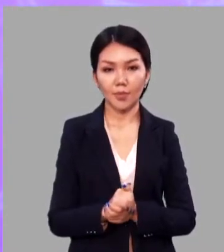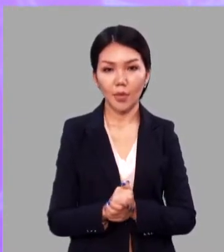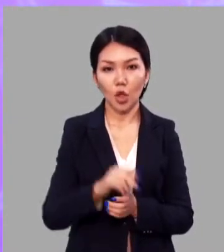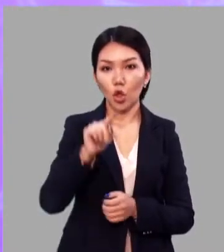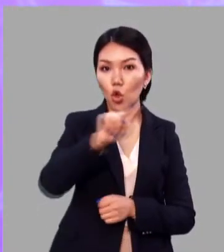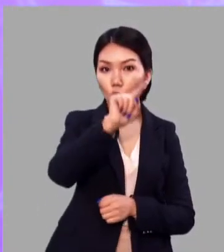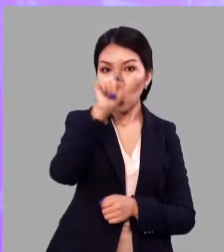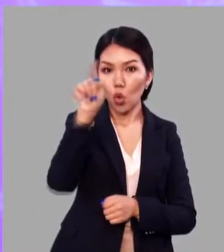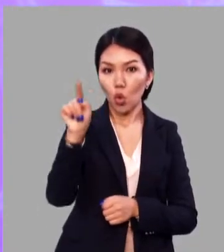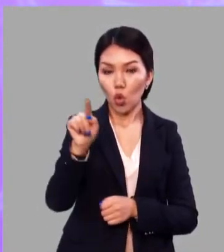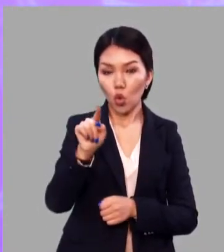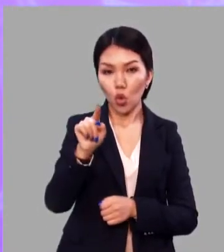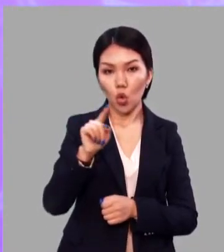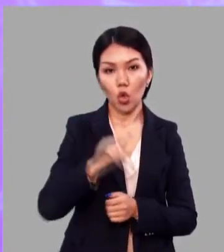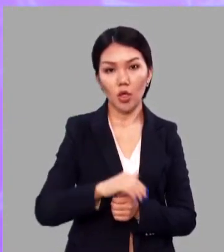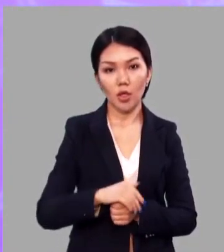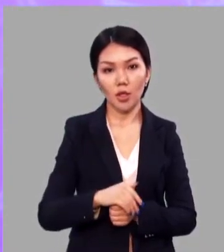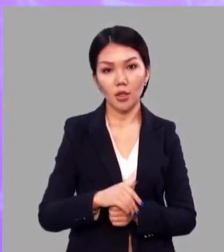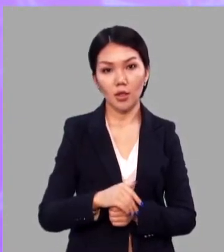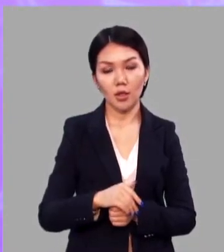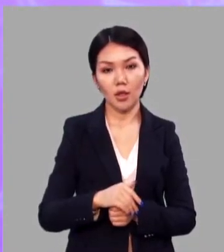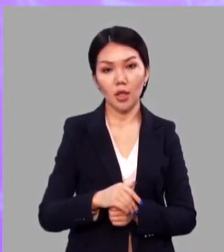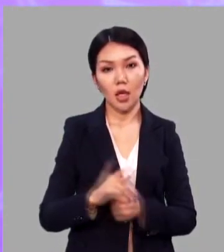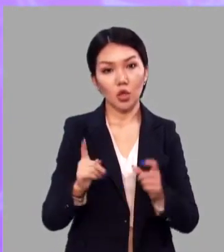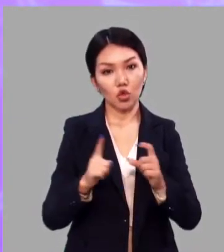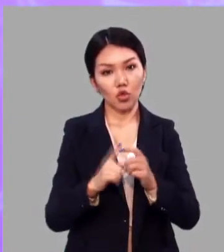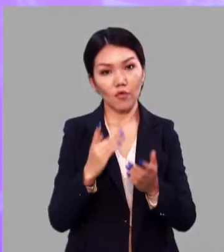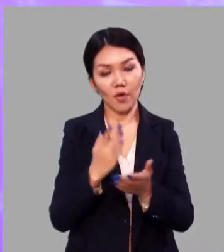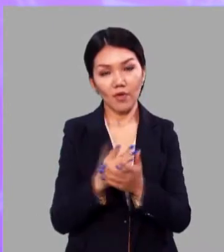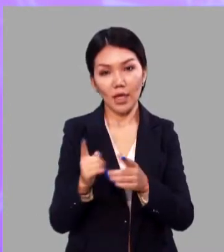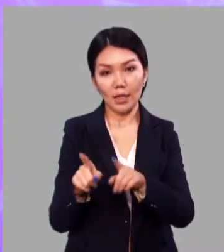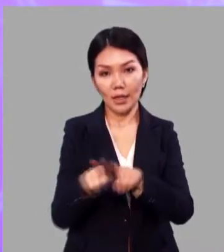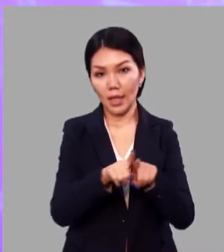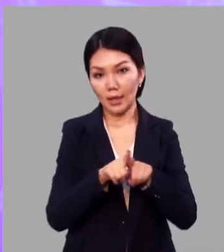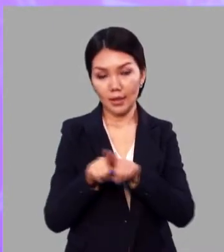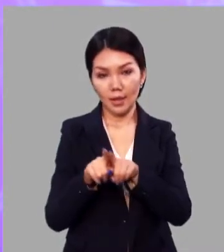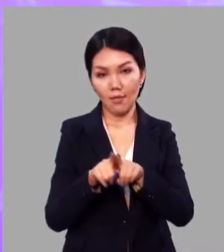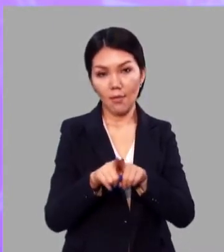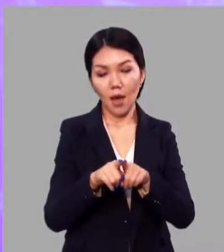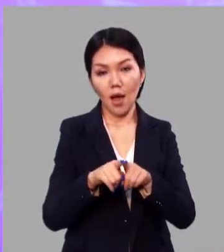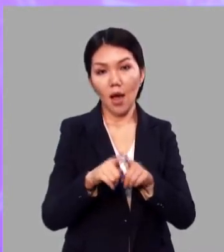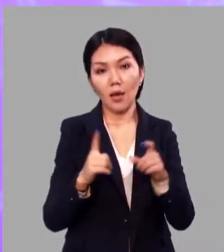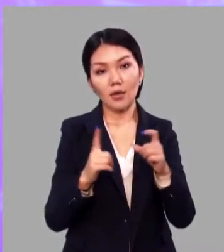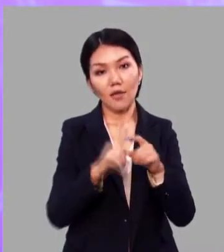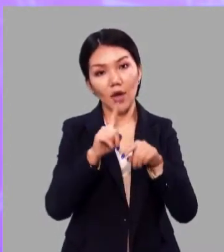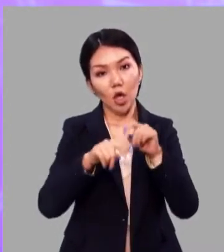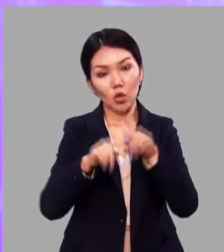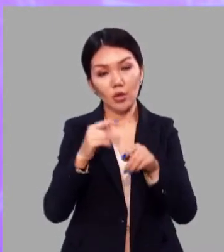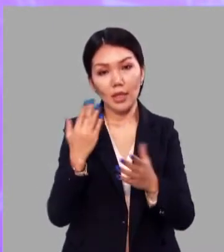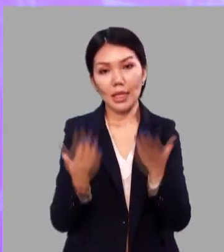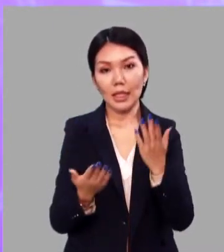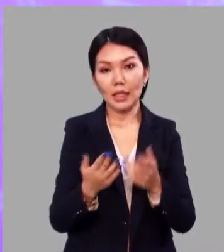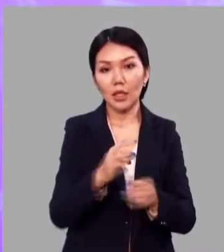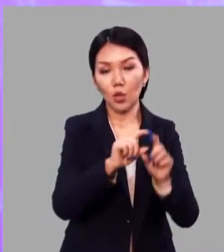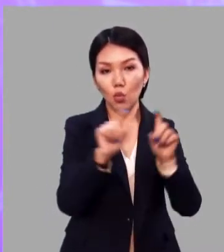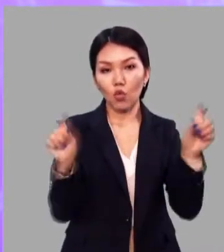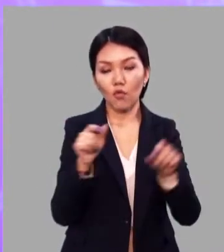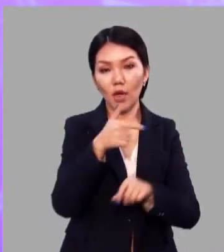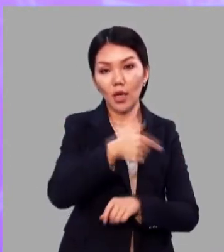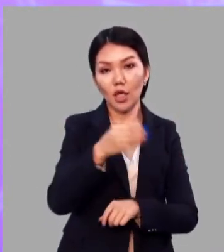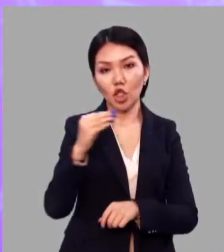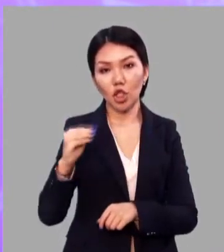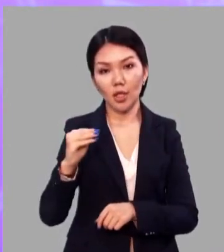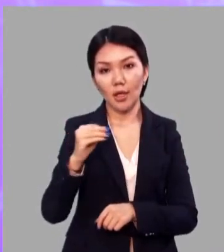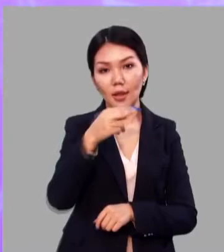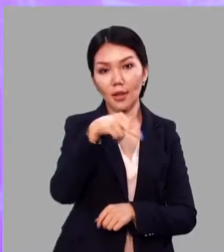внимание, корень считается одним и тем же, а слова родственными, если буквы г,